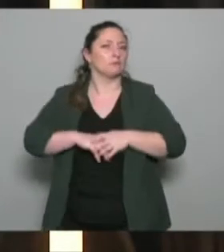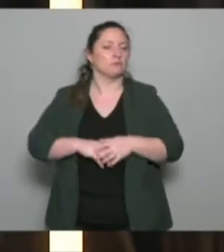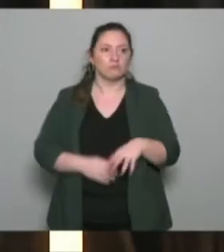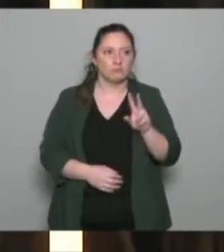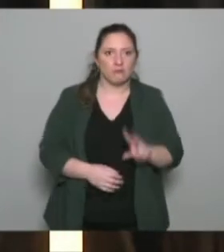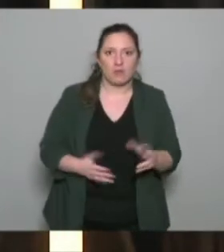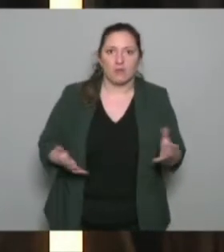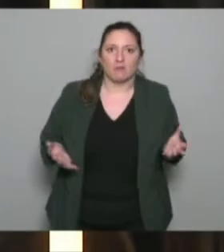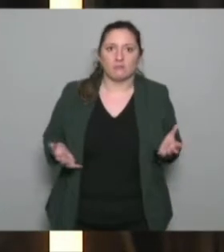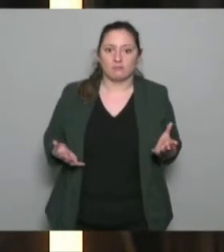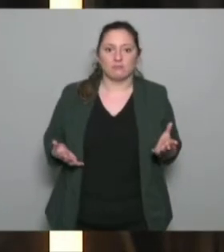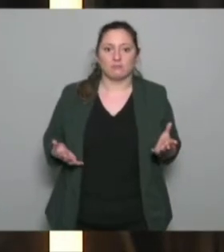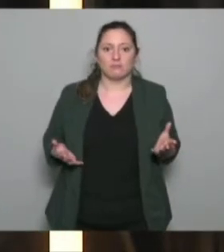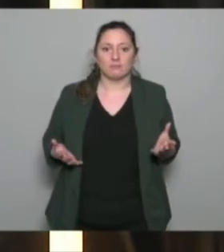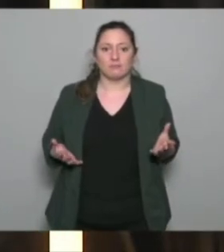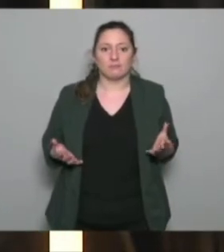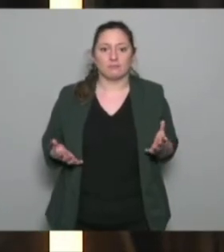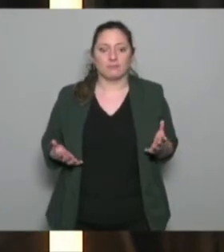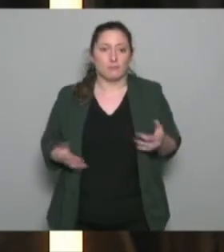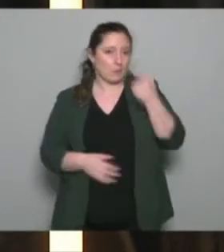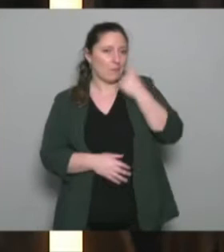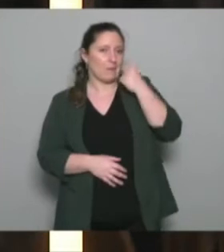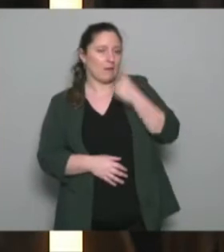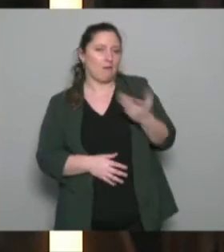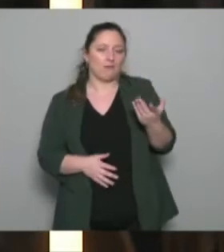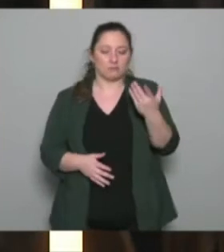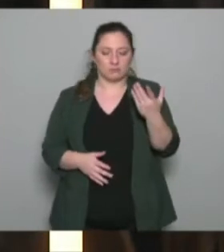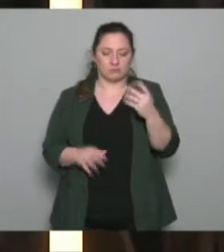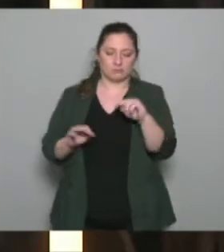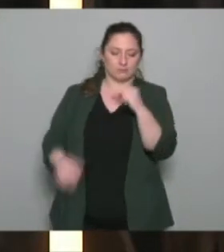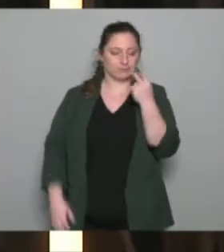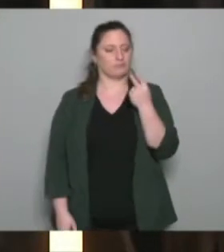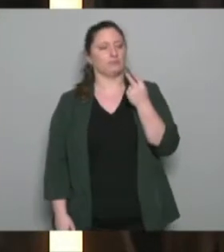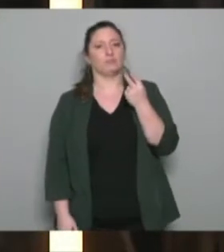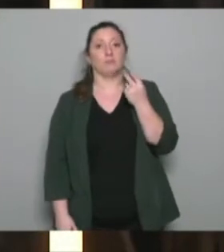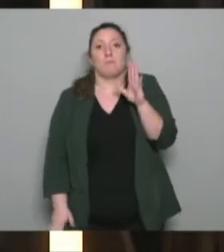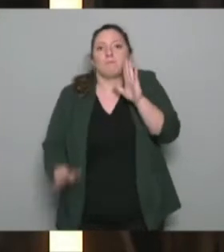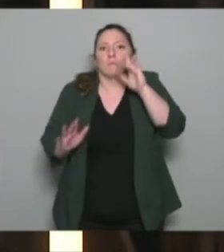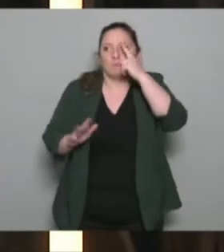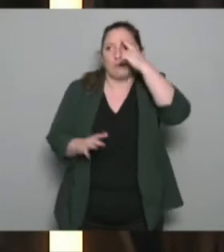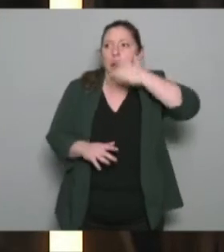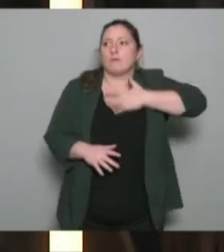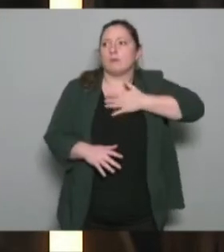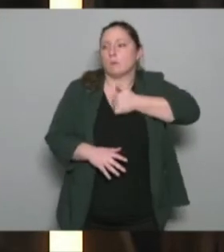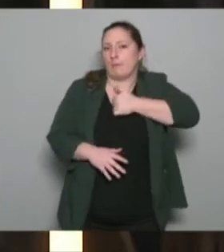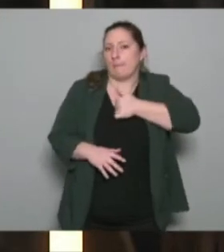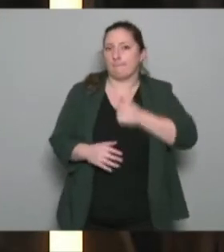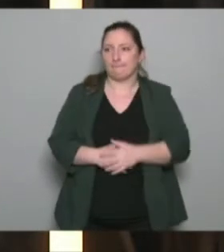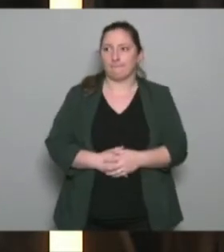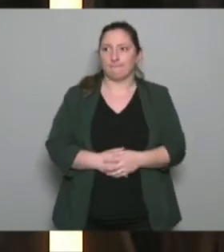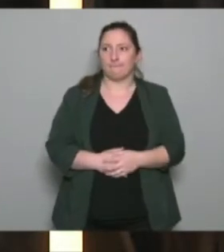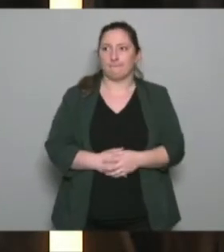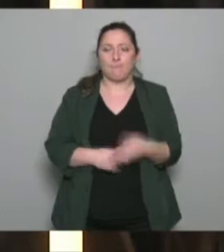moment, si vous regardez un petit peu, à aucun moment, on se pose la question, il me semble, les publics qui